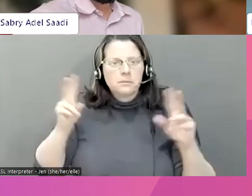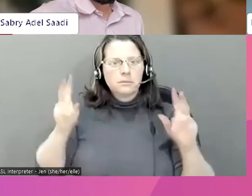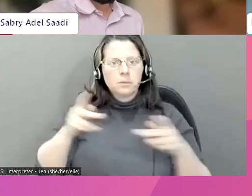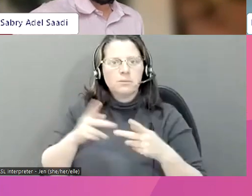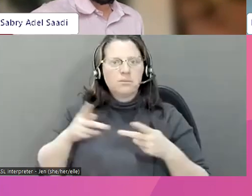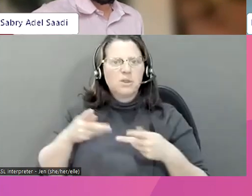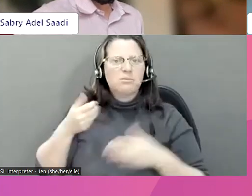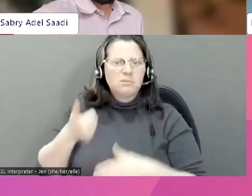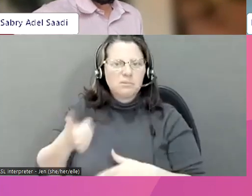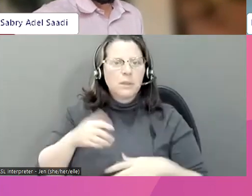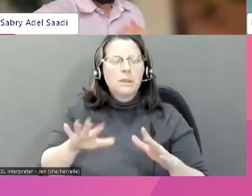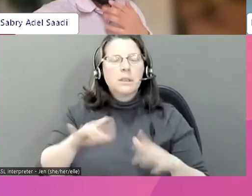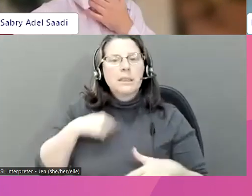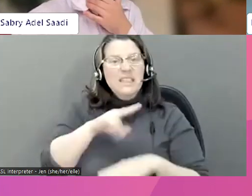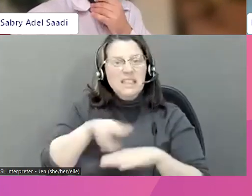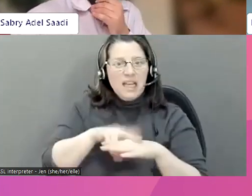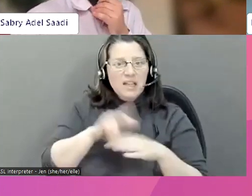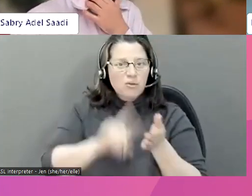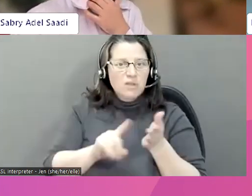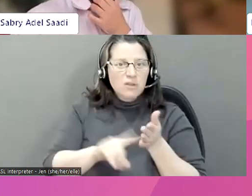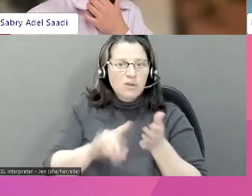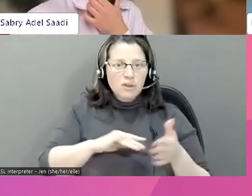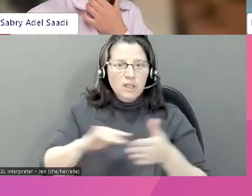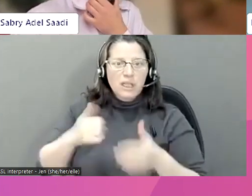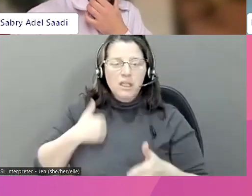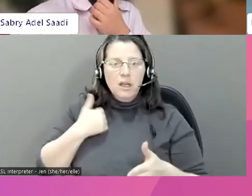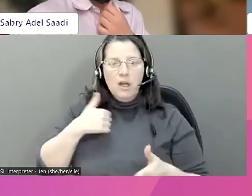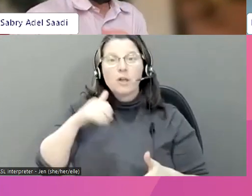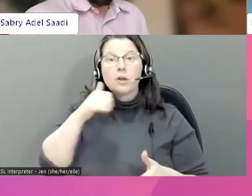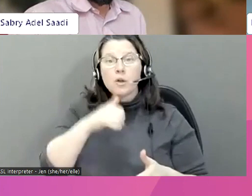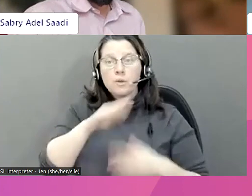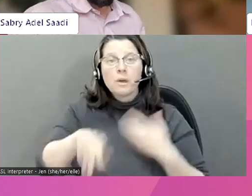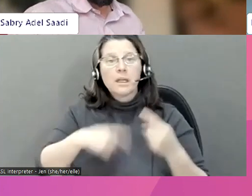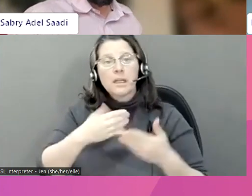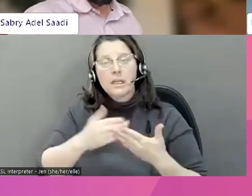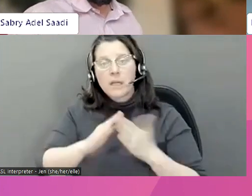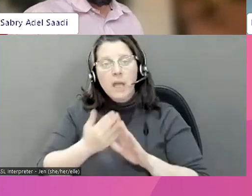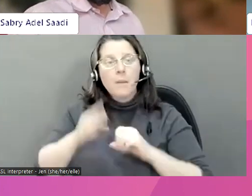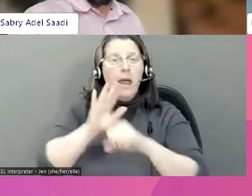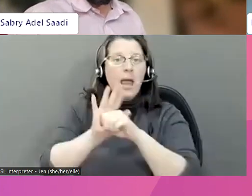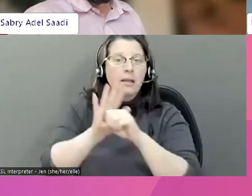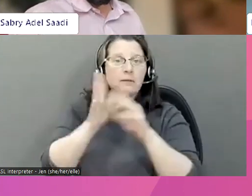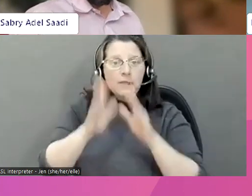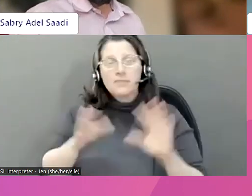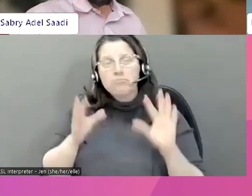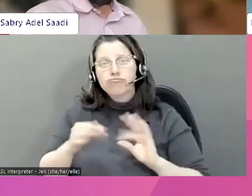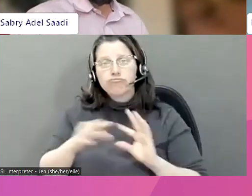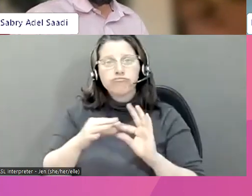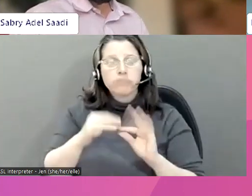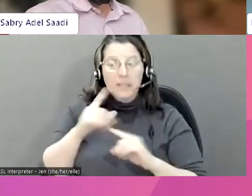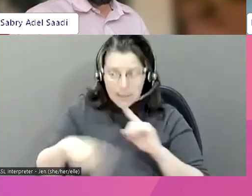à une ressource très utile. Les jeunes, lorsqu'ils commencent à devenir des activistes, ils vont parler du féminisme,